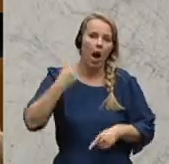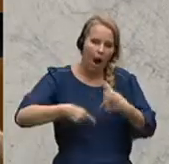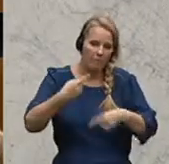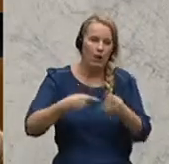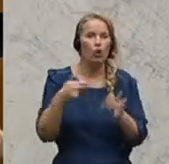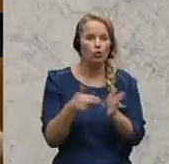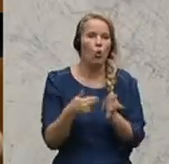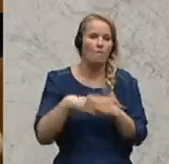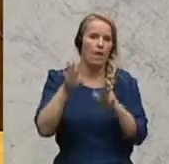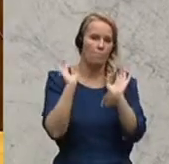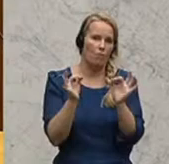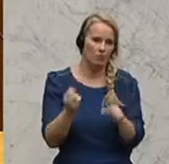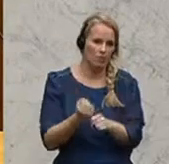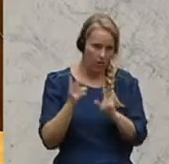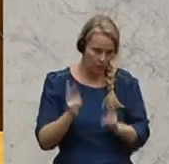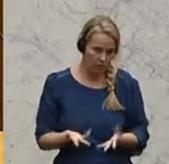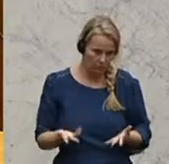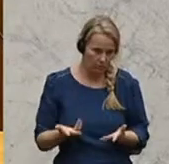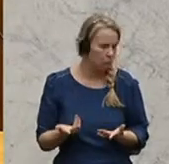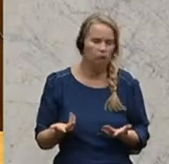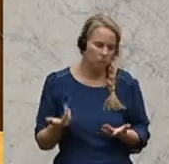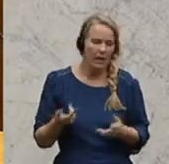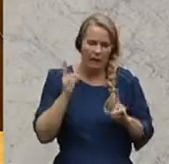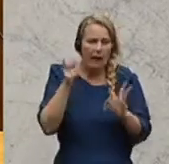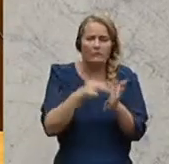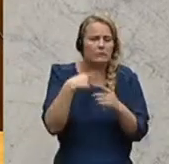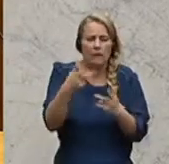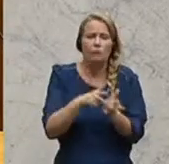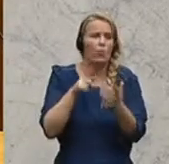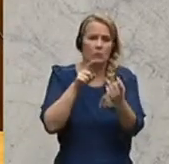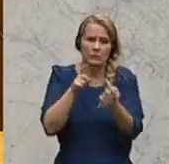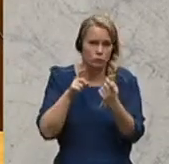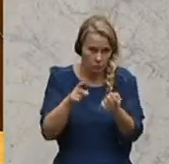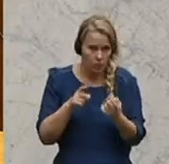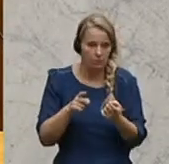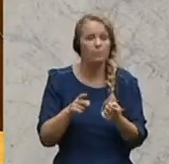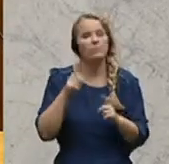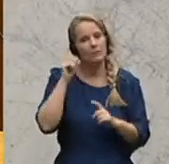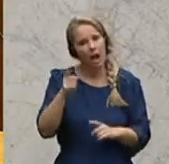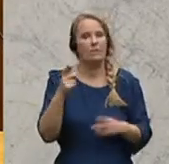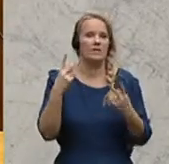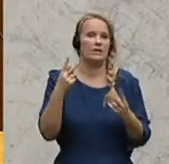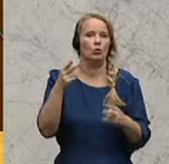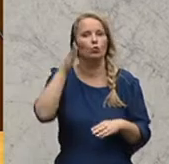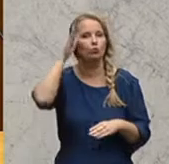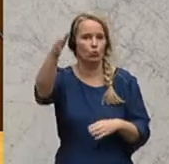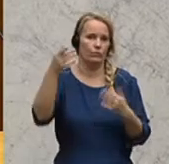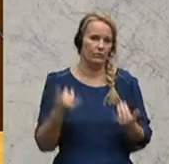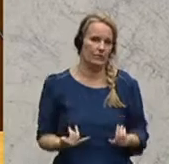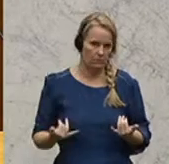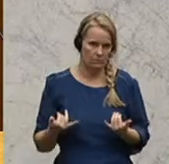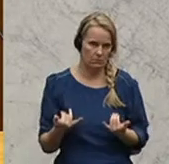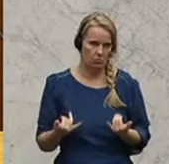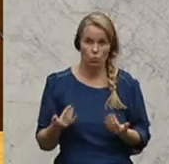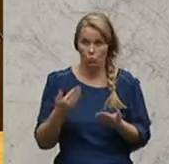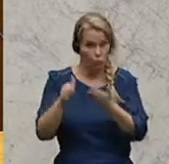noch professioneller machen können. Und über das kann man dann gern auch diskutieren im Detail. Aber entscheidend ist auch die Zukunft, weil es